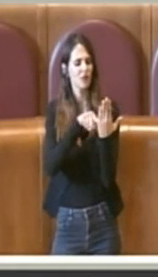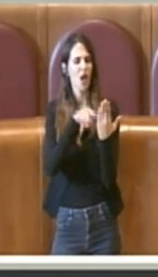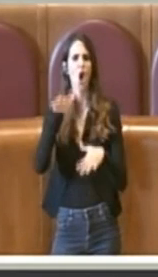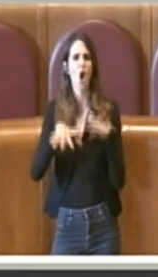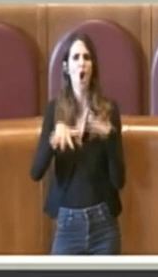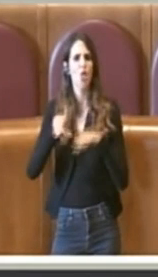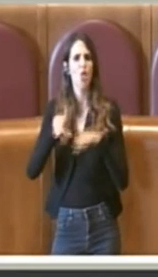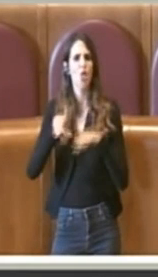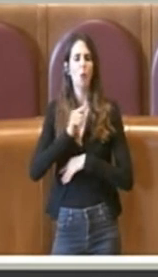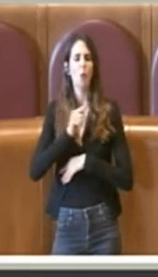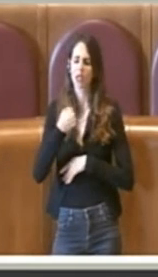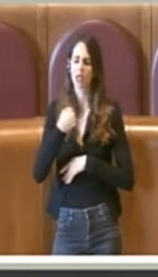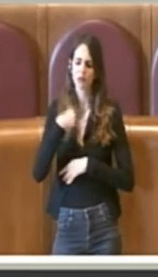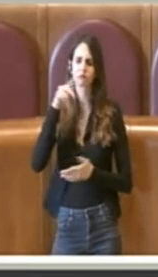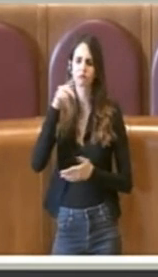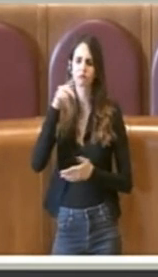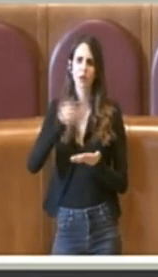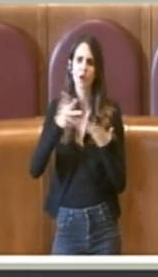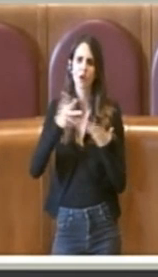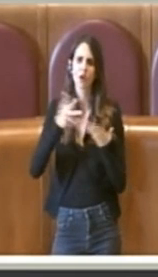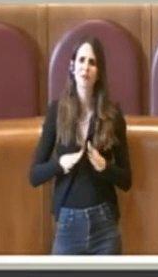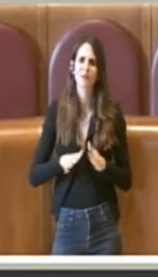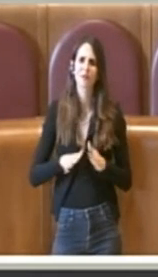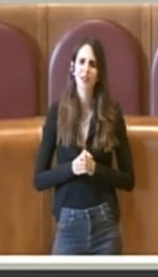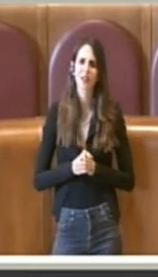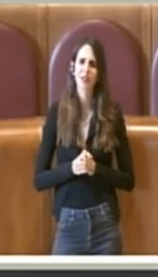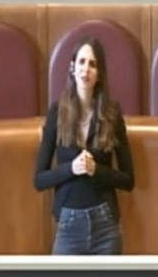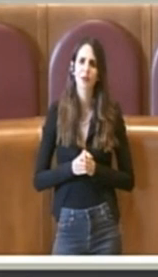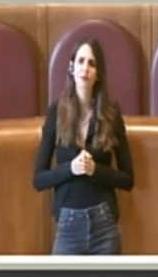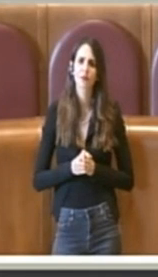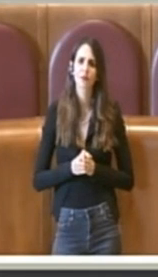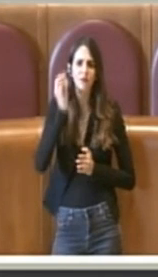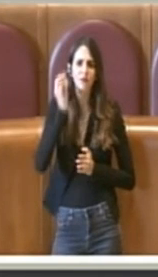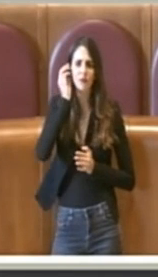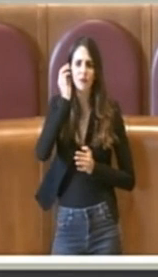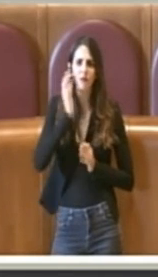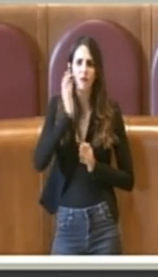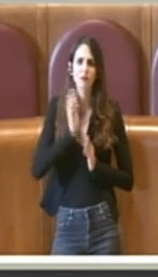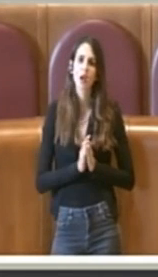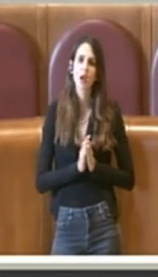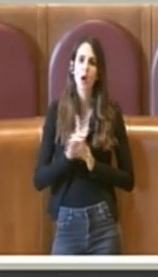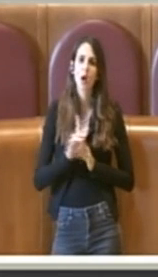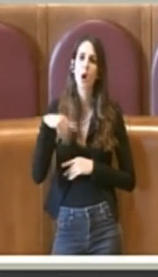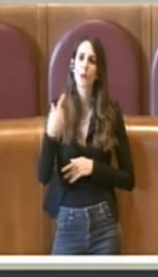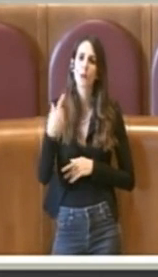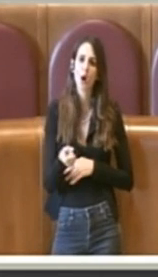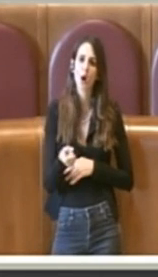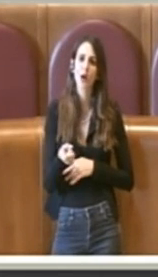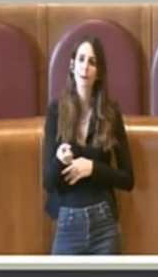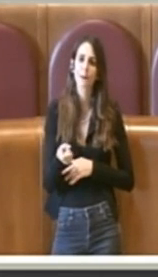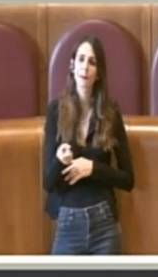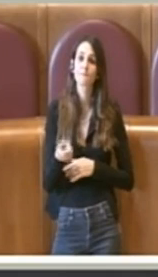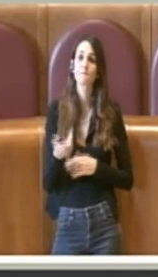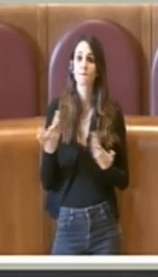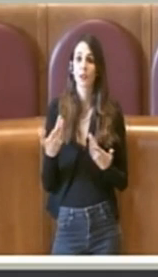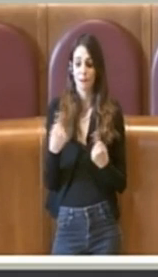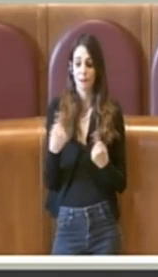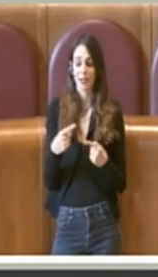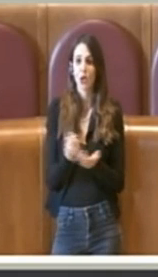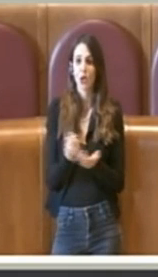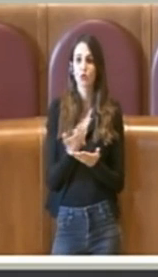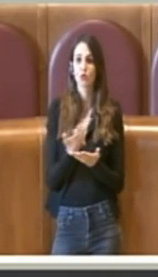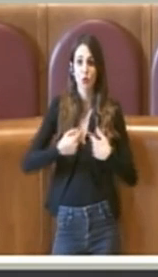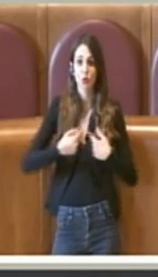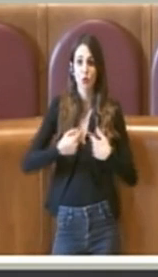io confermai. E a seguito poi della, appunto questo successe dopo la